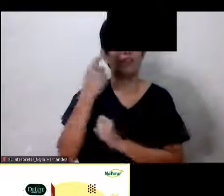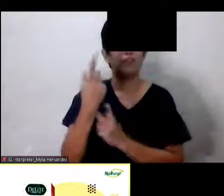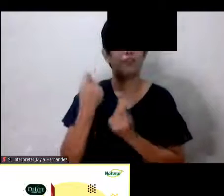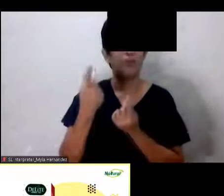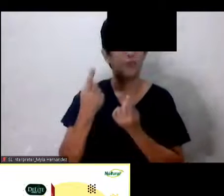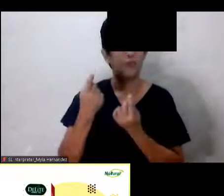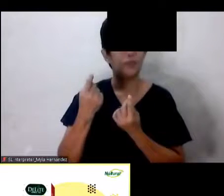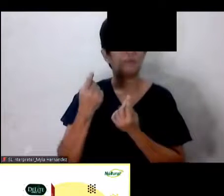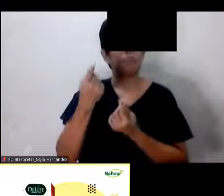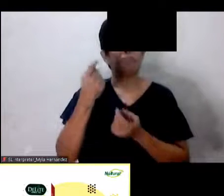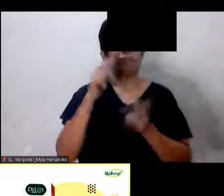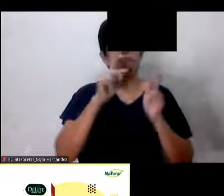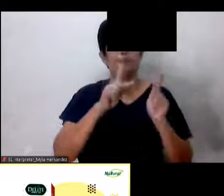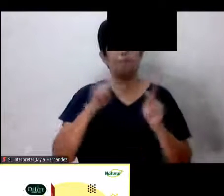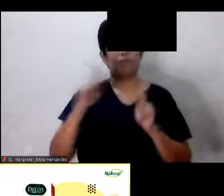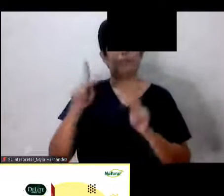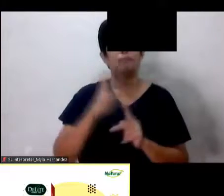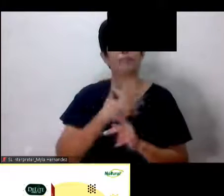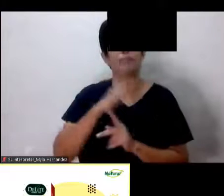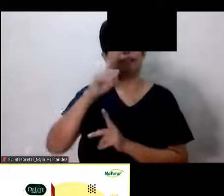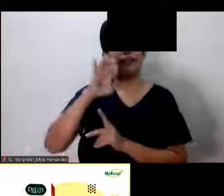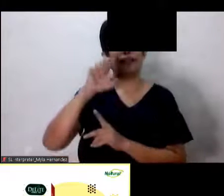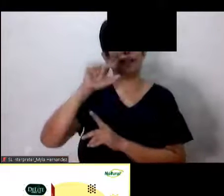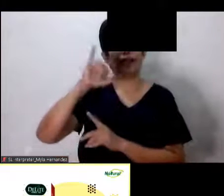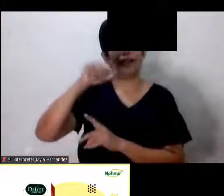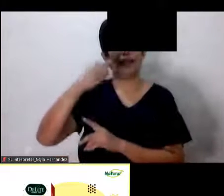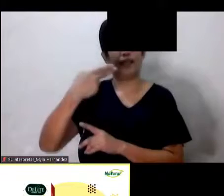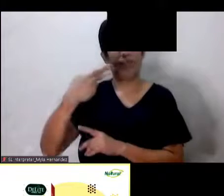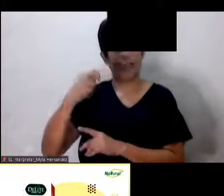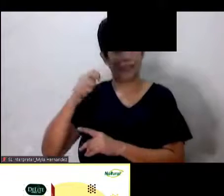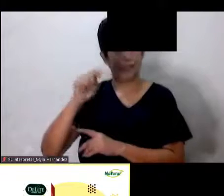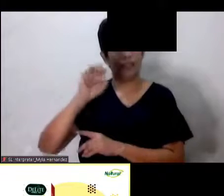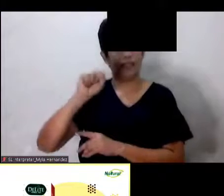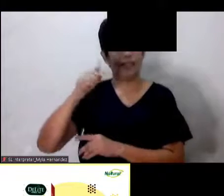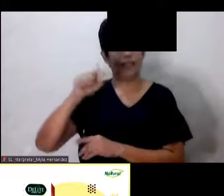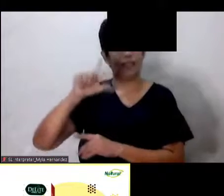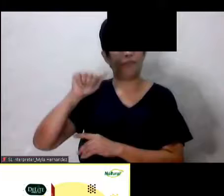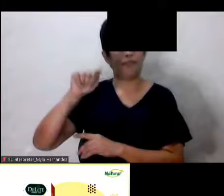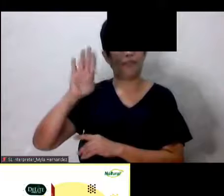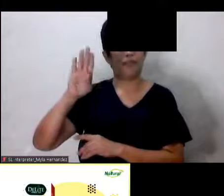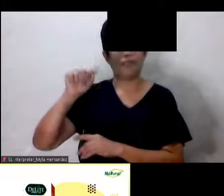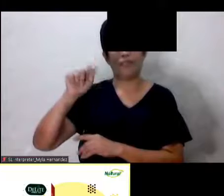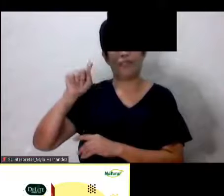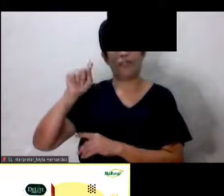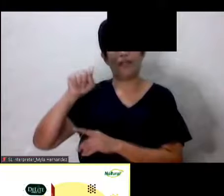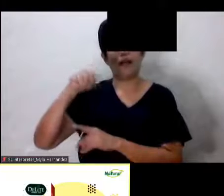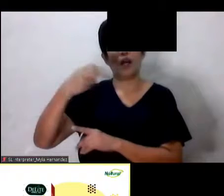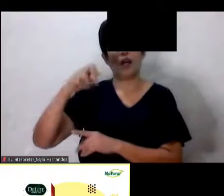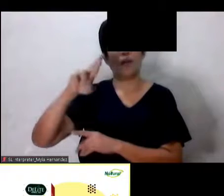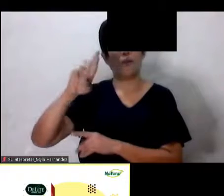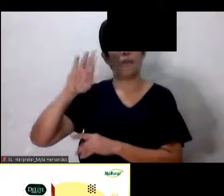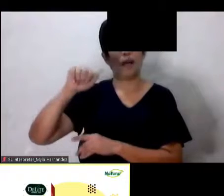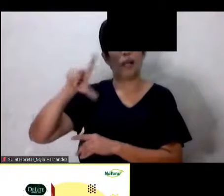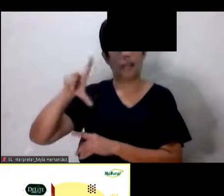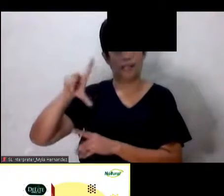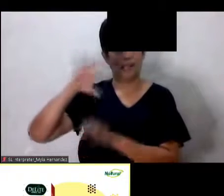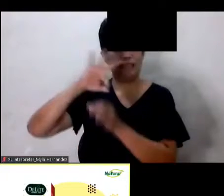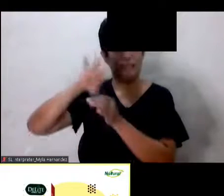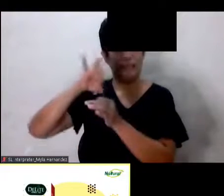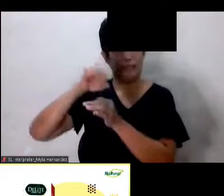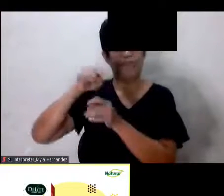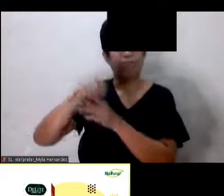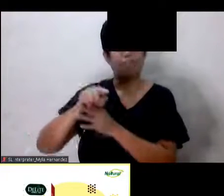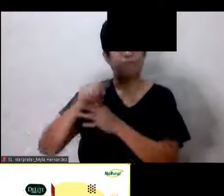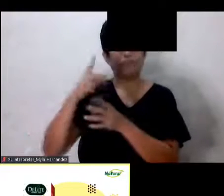prepared my Delight Salabat herbal tea ginawa kong very very hot Okay? tapos may isang malita kong tea